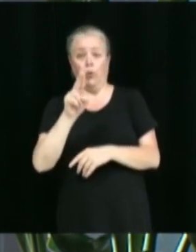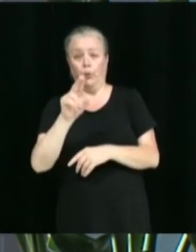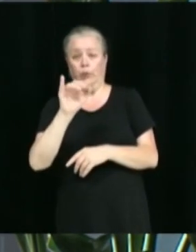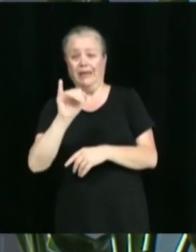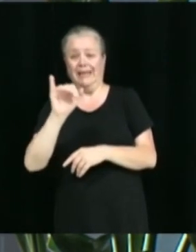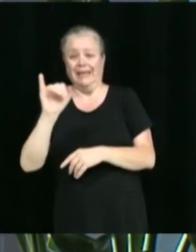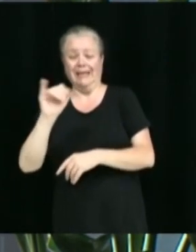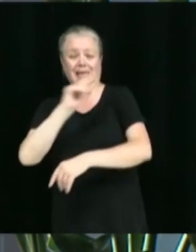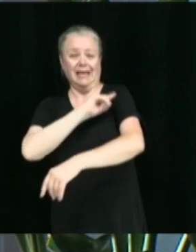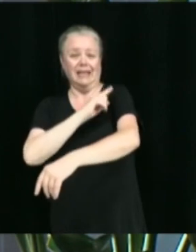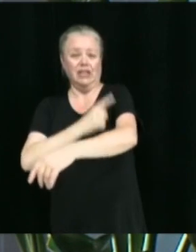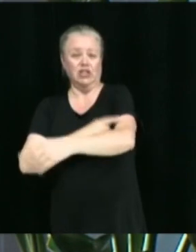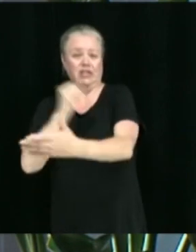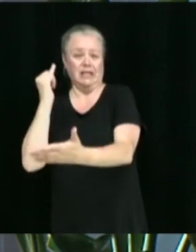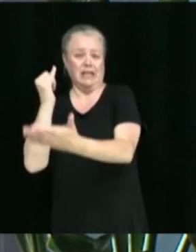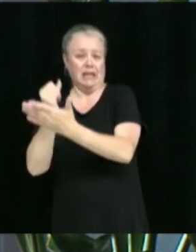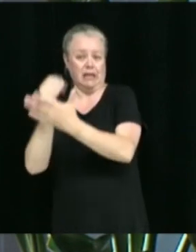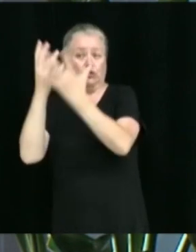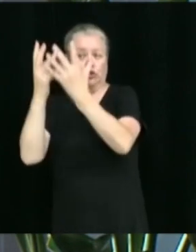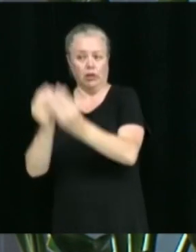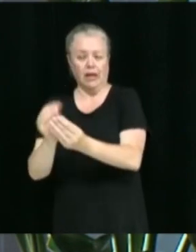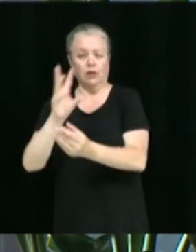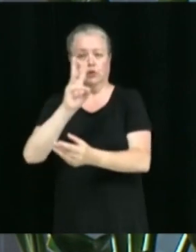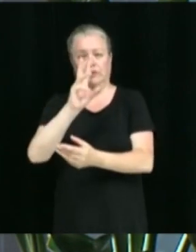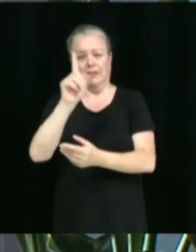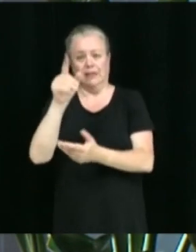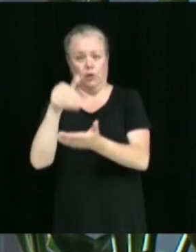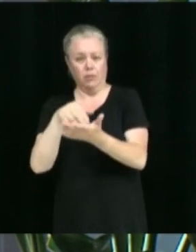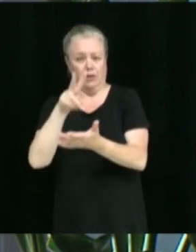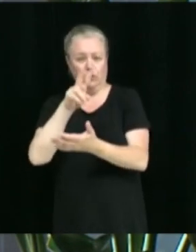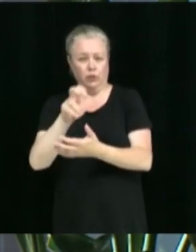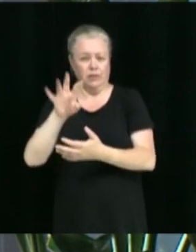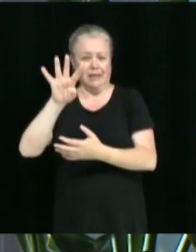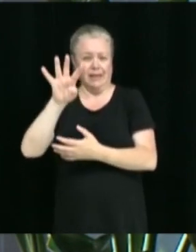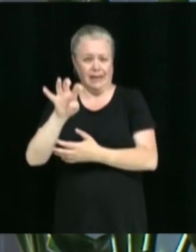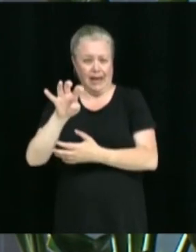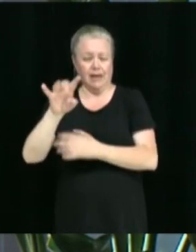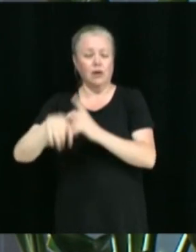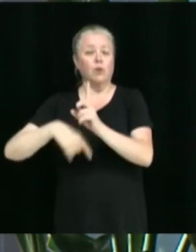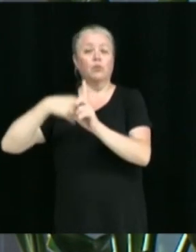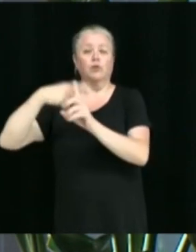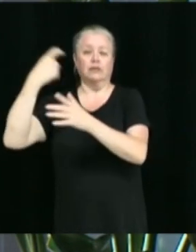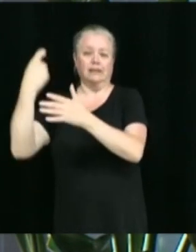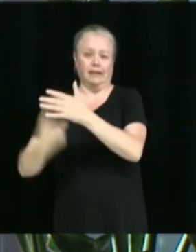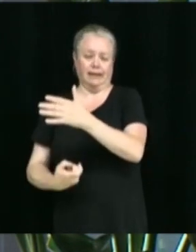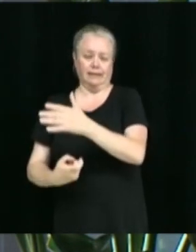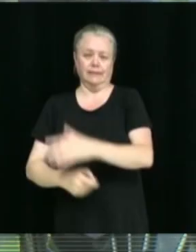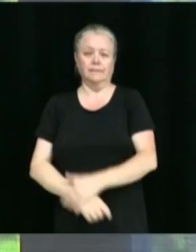Energy Inc. pour un montant total de 61 240 $, taxes exclus.